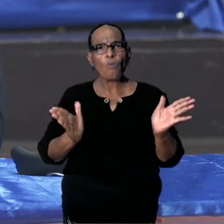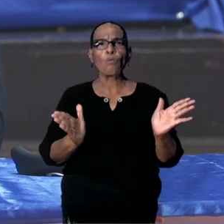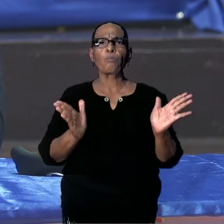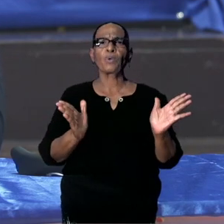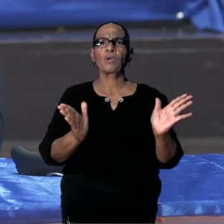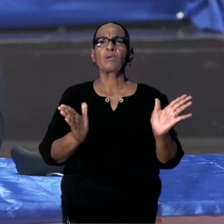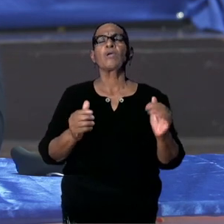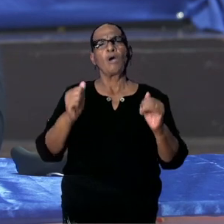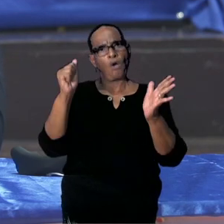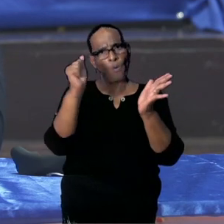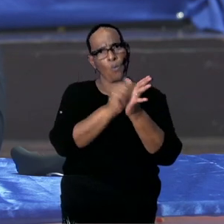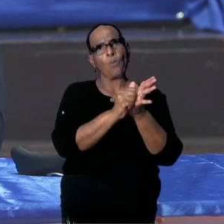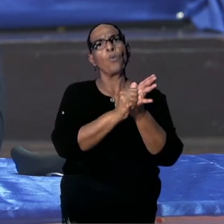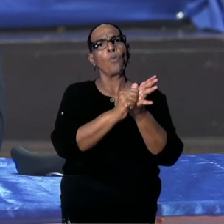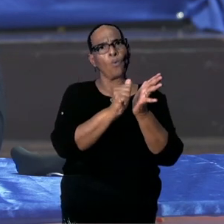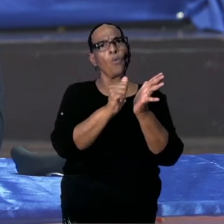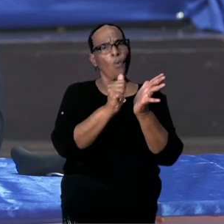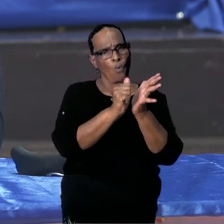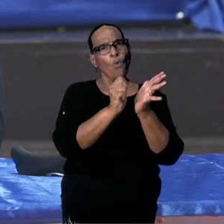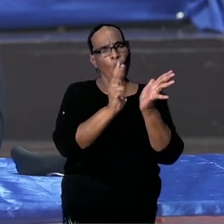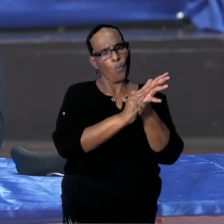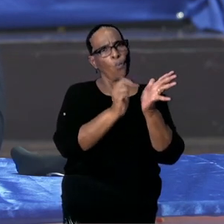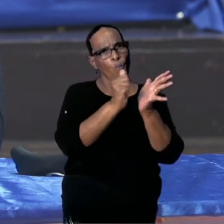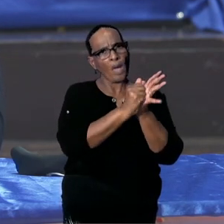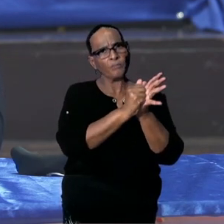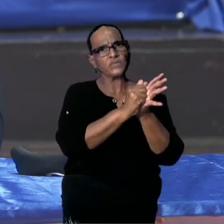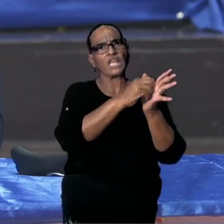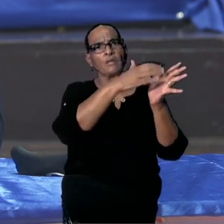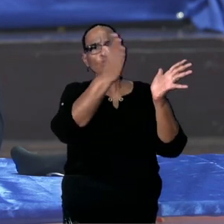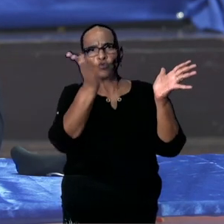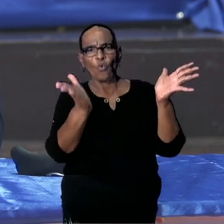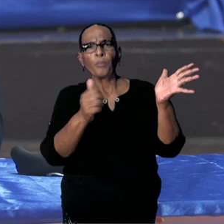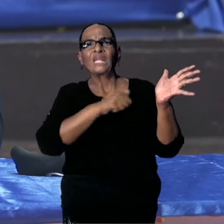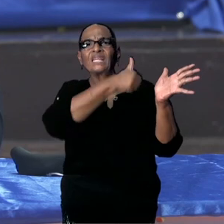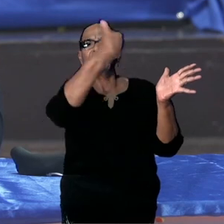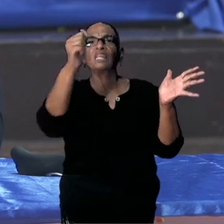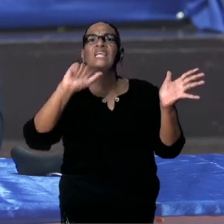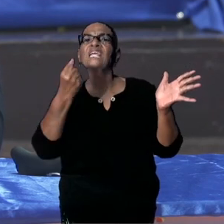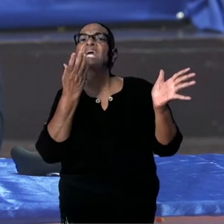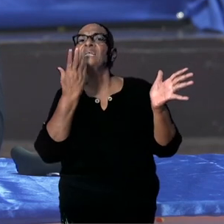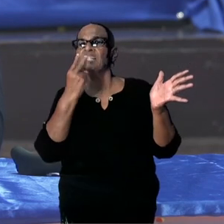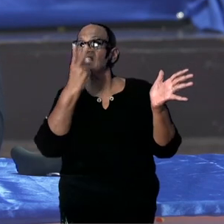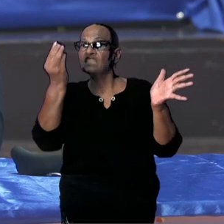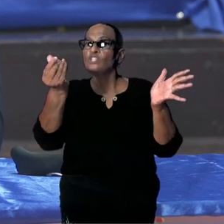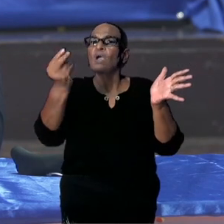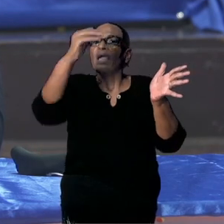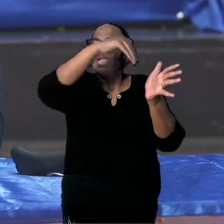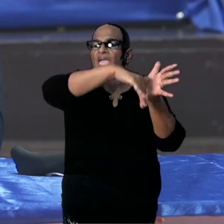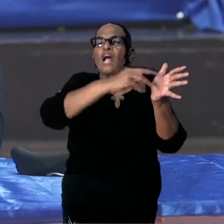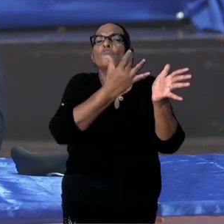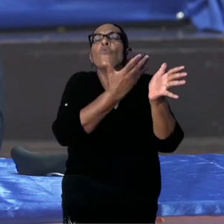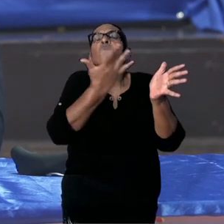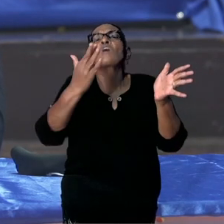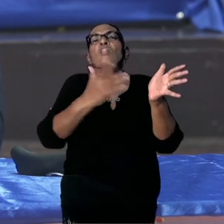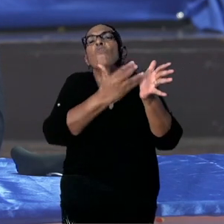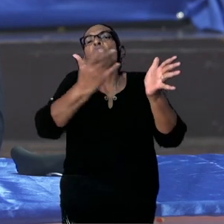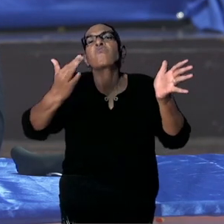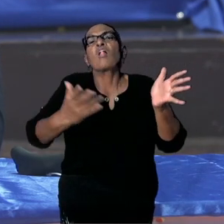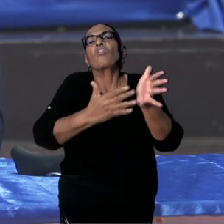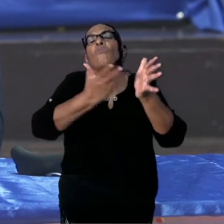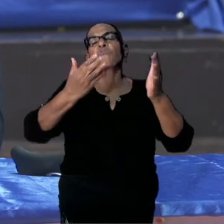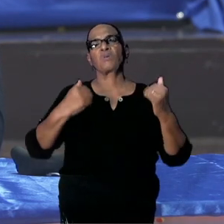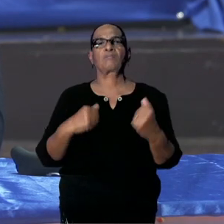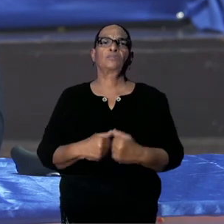part maak ik een website met een live counter. Hoeveel geld er gestort is. Zodat ieder ziet wat onze target is. En waar we zitten.